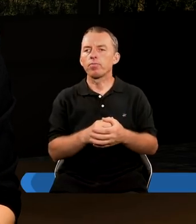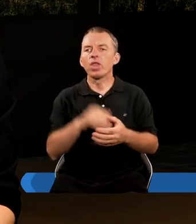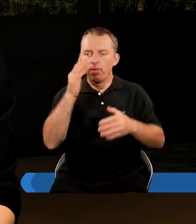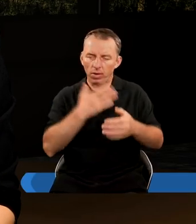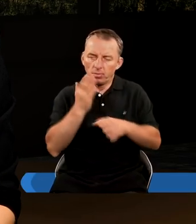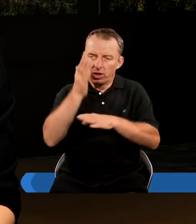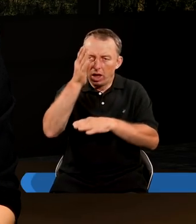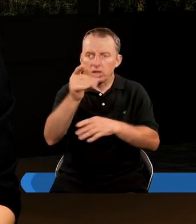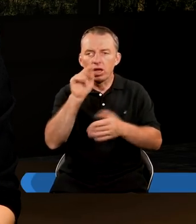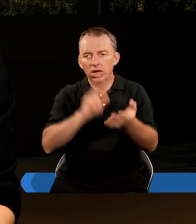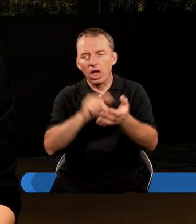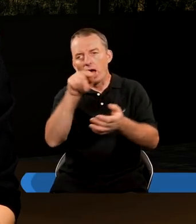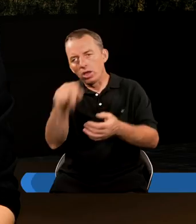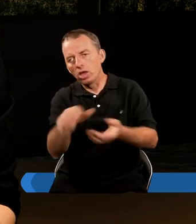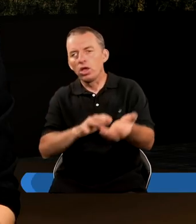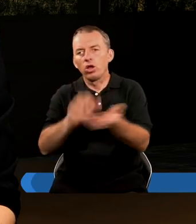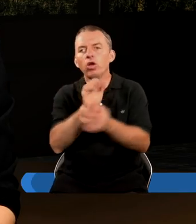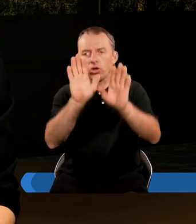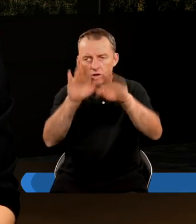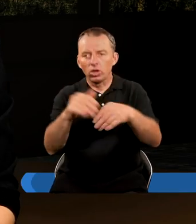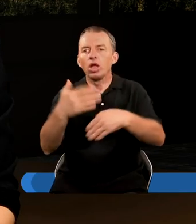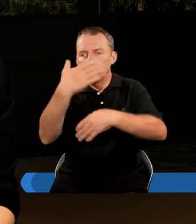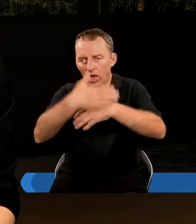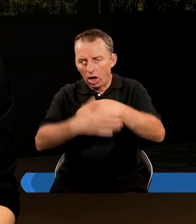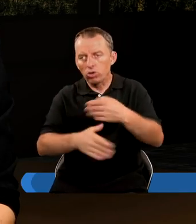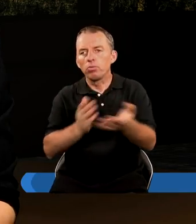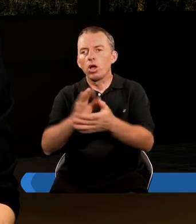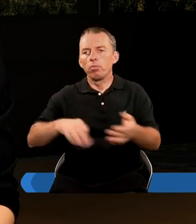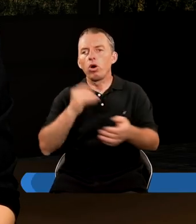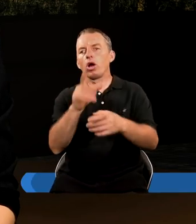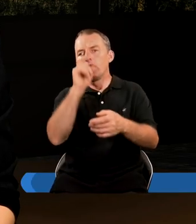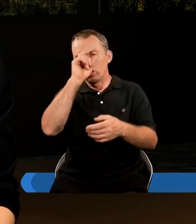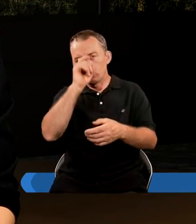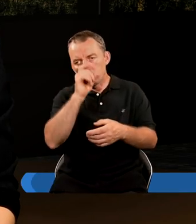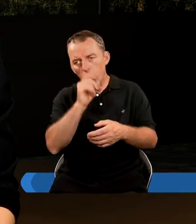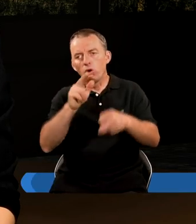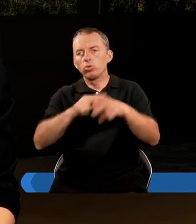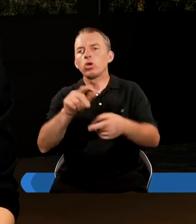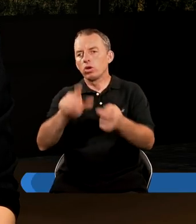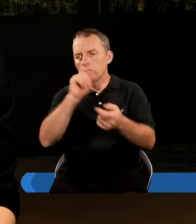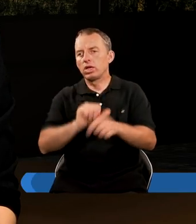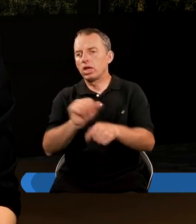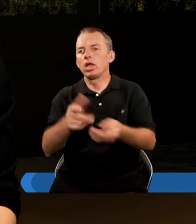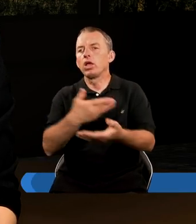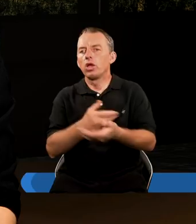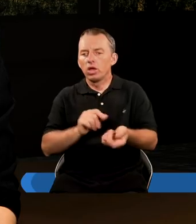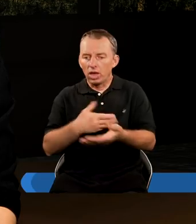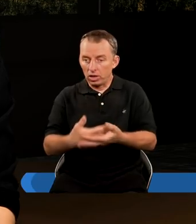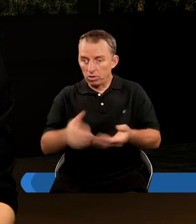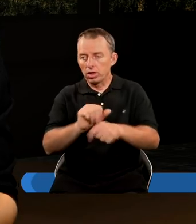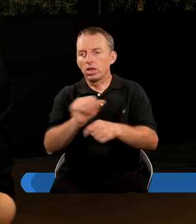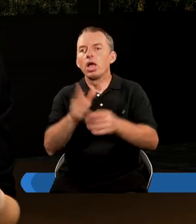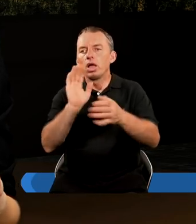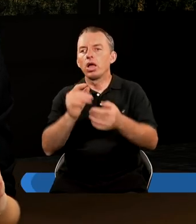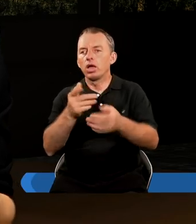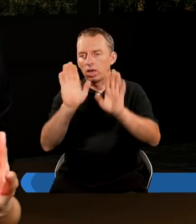to też mamy nadzieję na to, że ten świat zostanie zakończony przez Boga i to zło, które na tym świecie istnieje zostanie zakończone przez